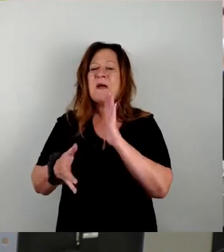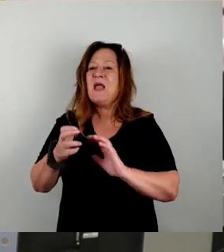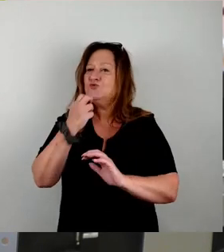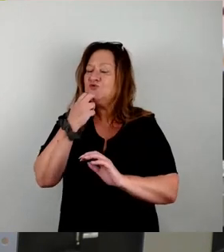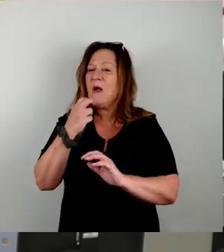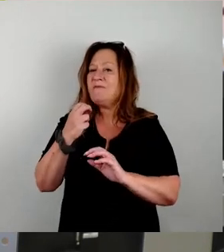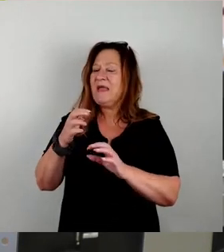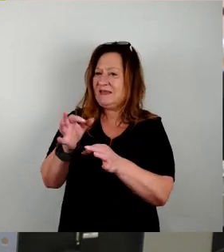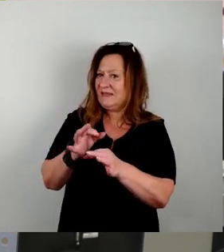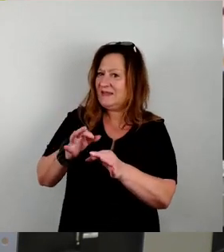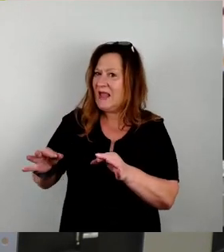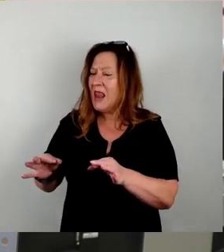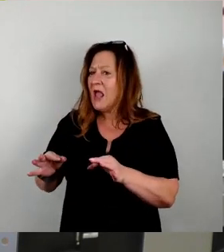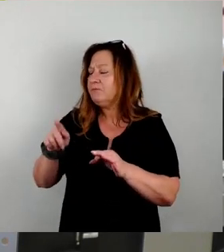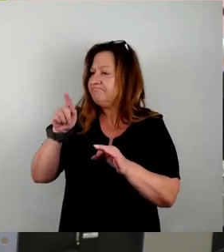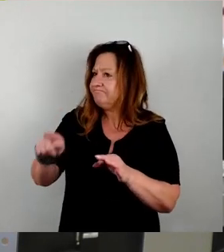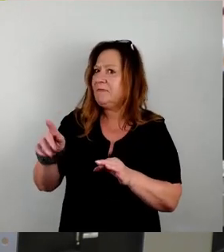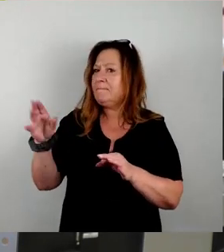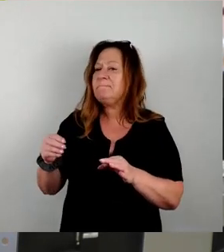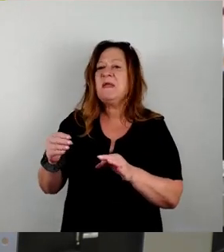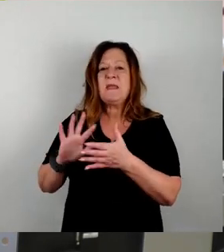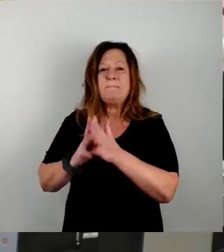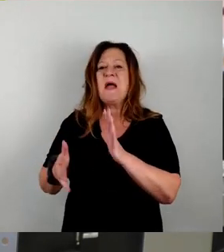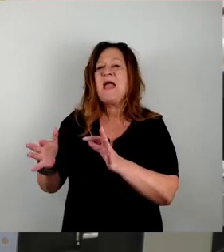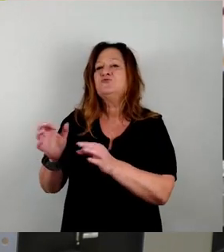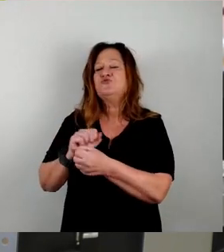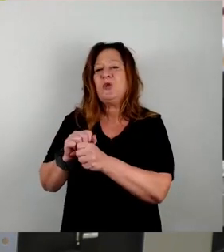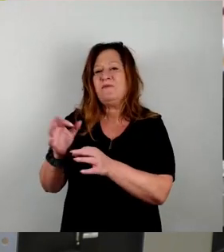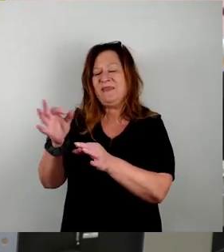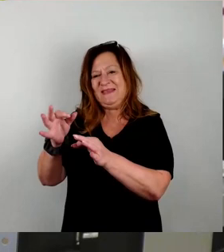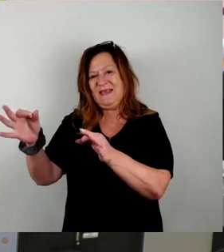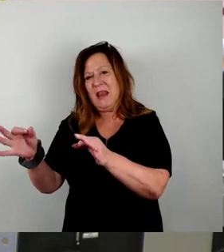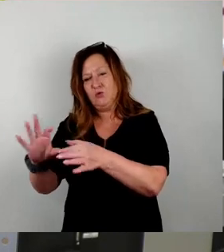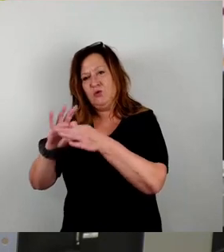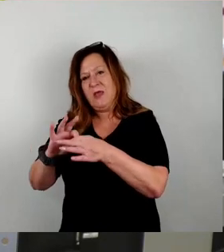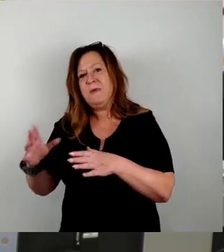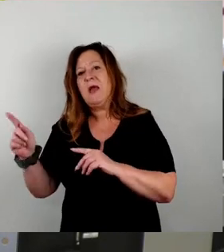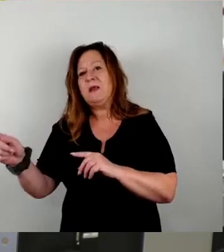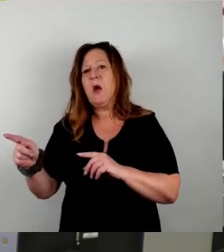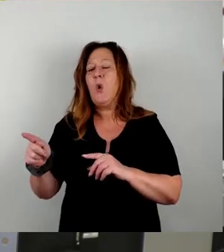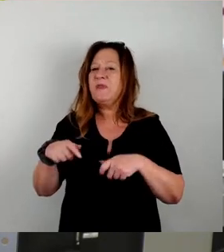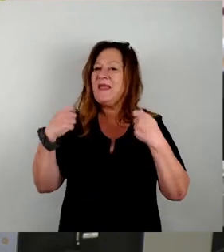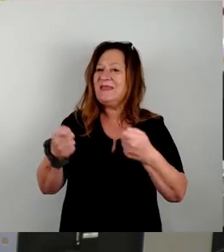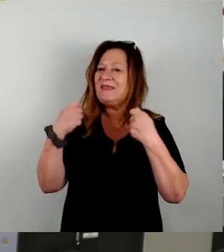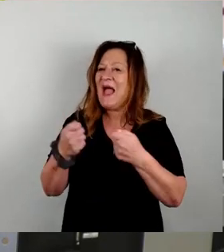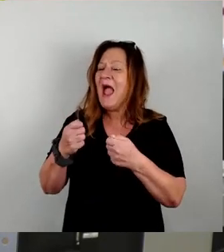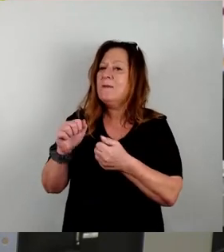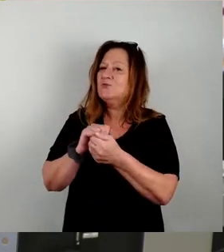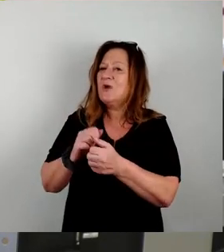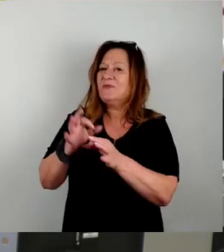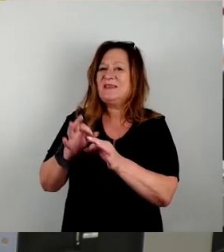hergestellt werden könnte, dann als Brennstoff für die Brennstoffzellen dient. Treibstoff könnte dann selbst vor Ort produziert werden, statt ihn